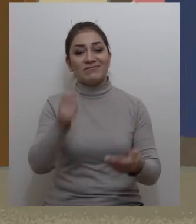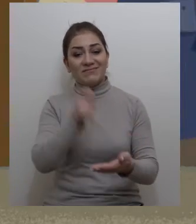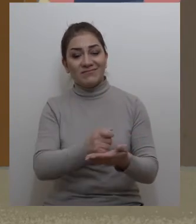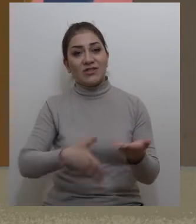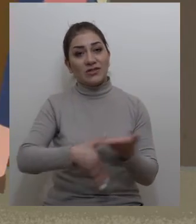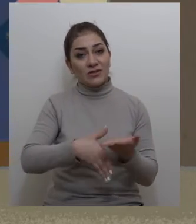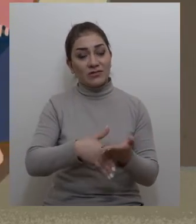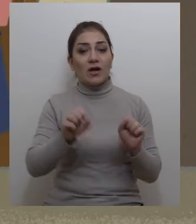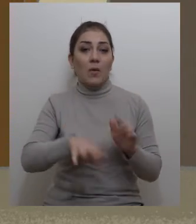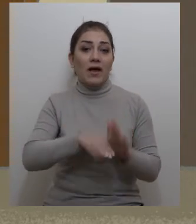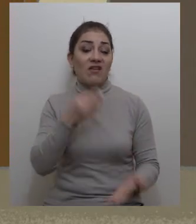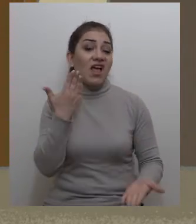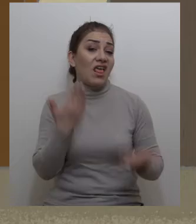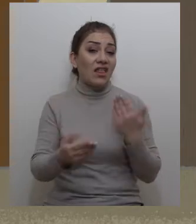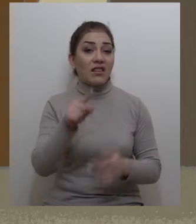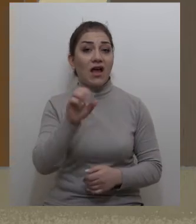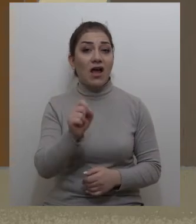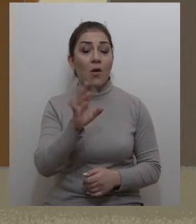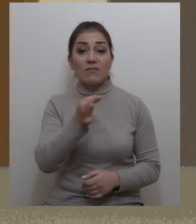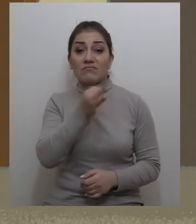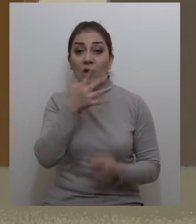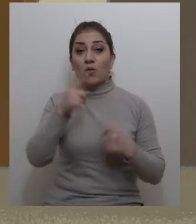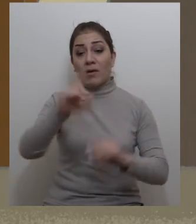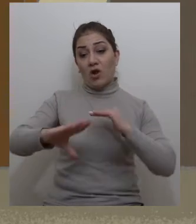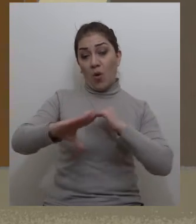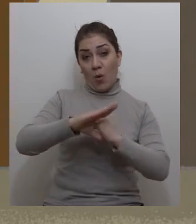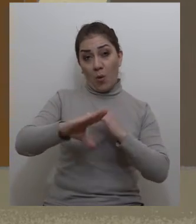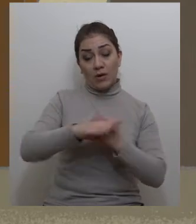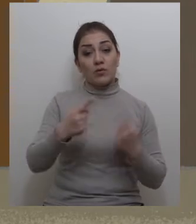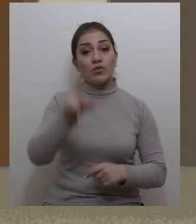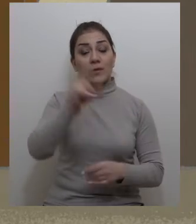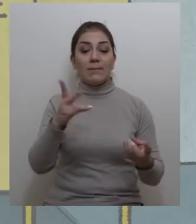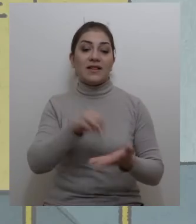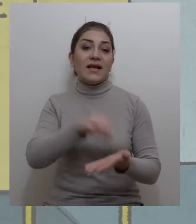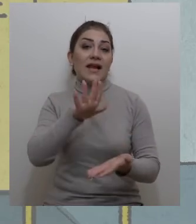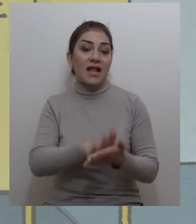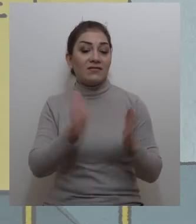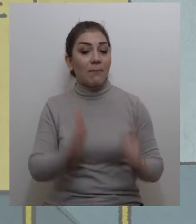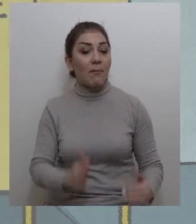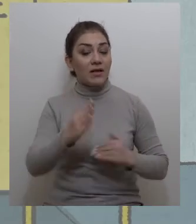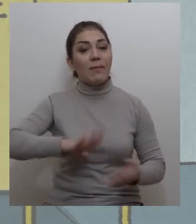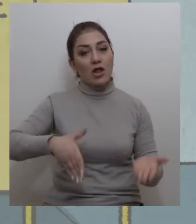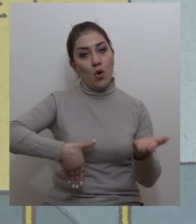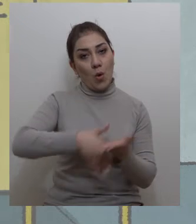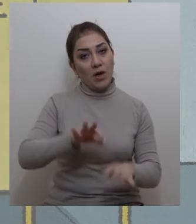Եթե հակոպը նախնդրի այլ կաղաքացու ոգնությամ կվյարկել, այդ կաղաքացին պետք է գրանցվի մատյանում ապա